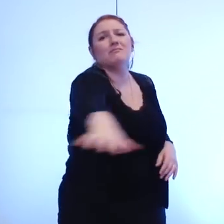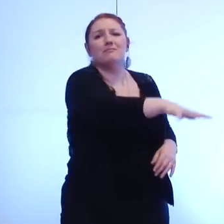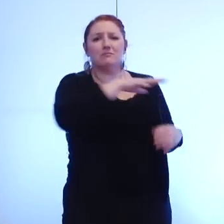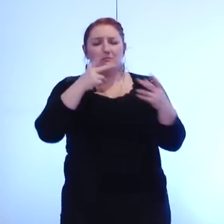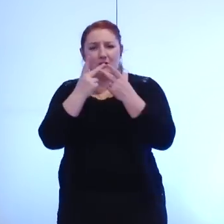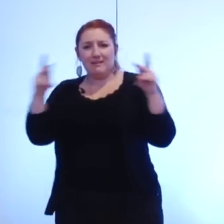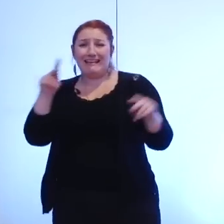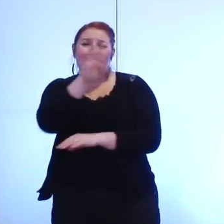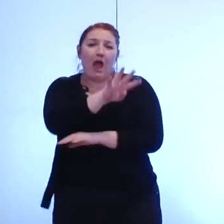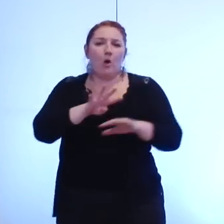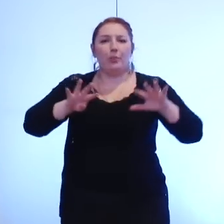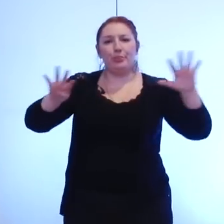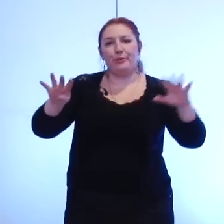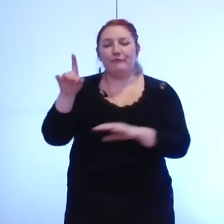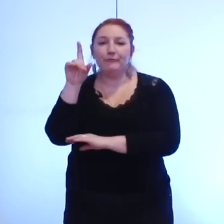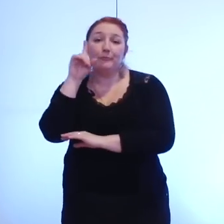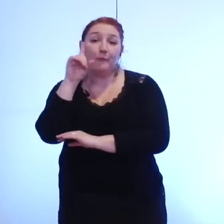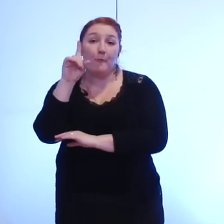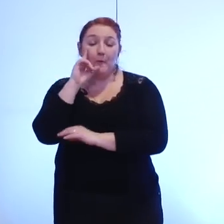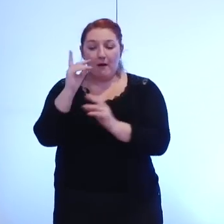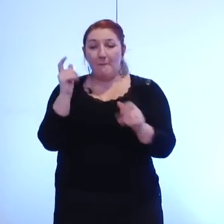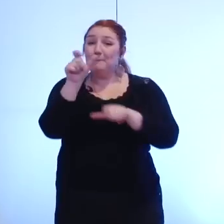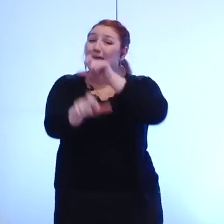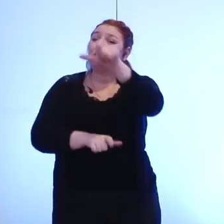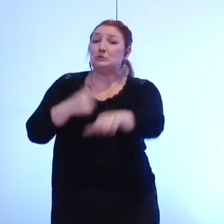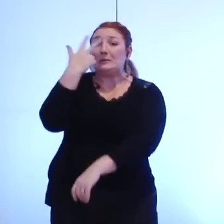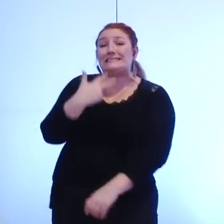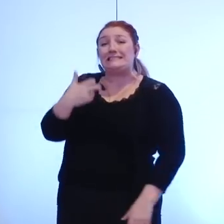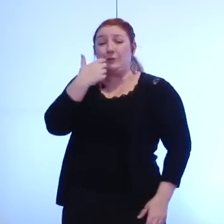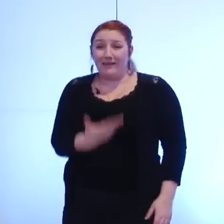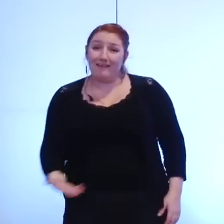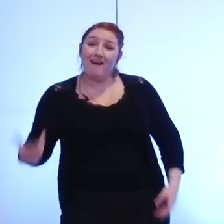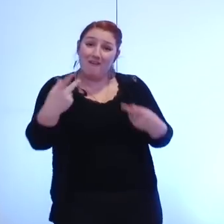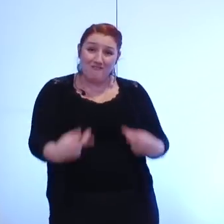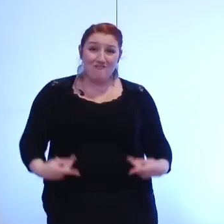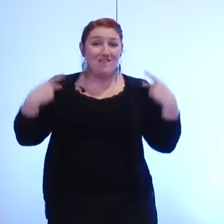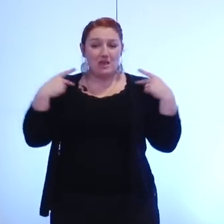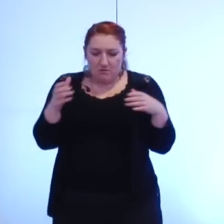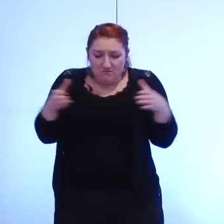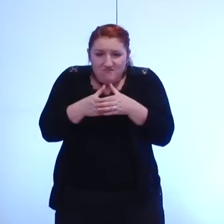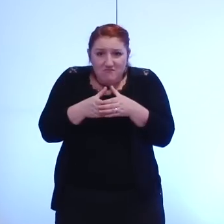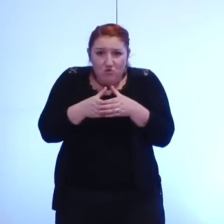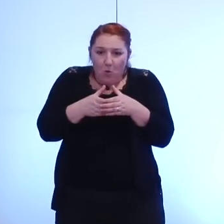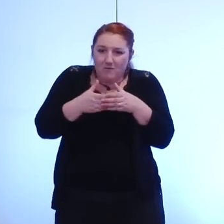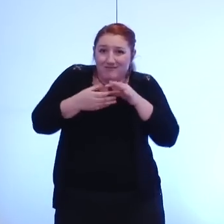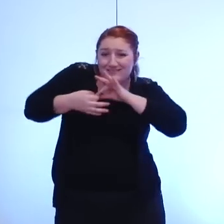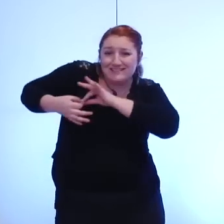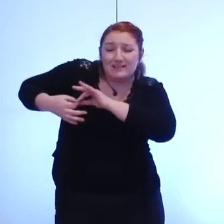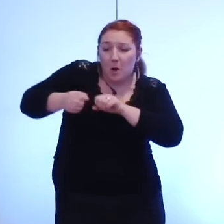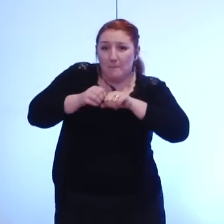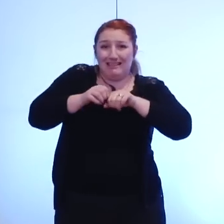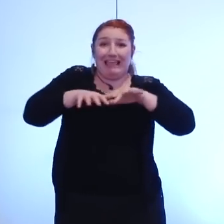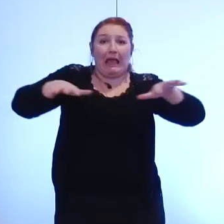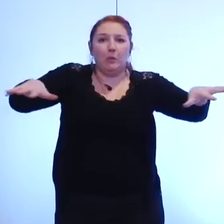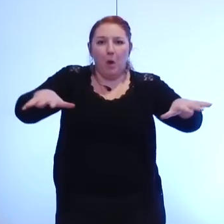de vie de nos concitoyens se posent à cette échelle-là il y a donc nécessité pour